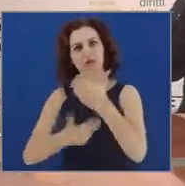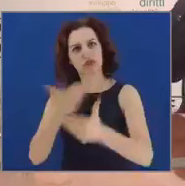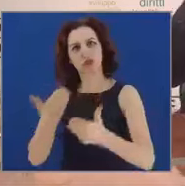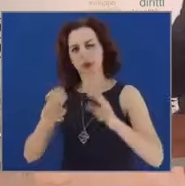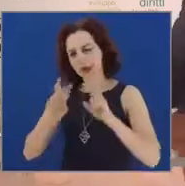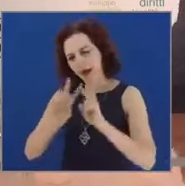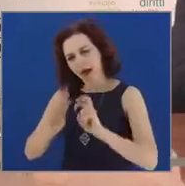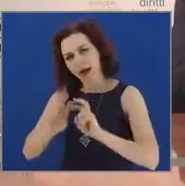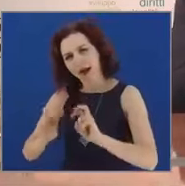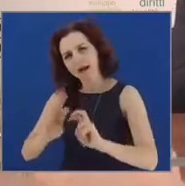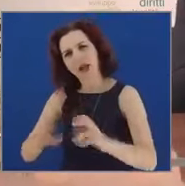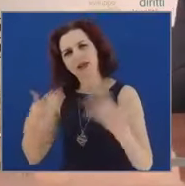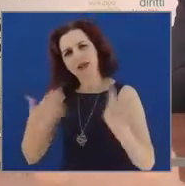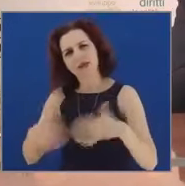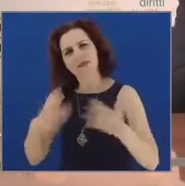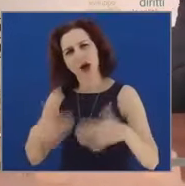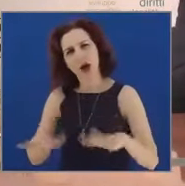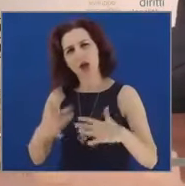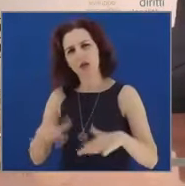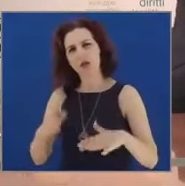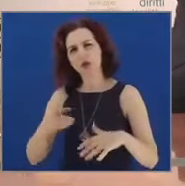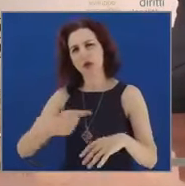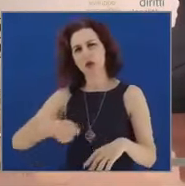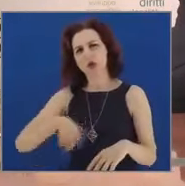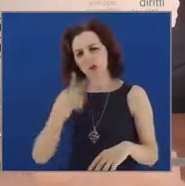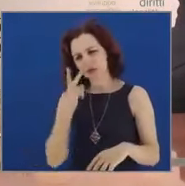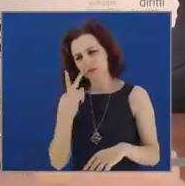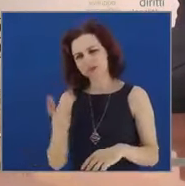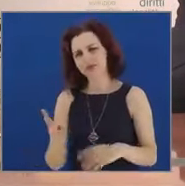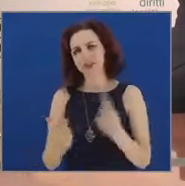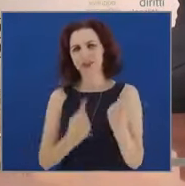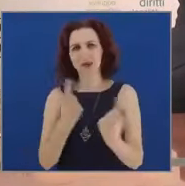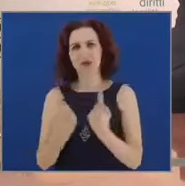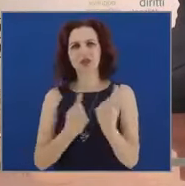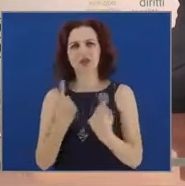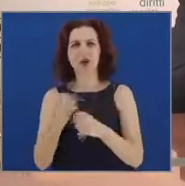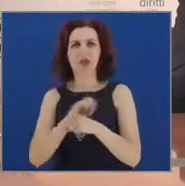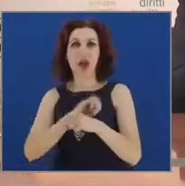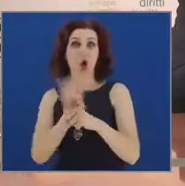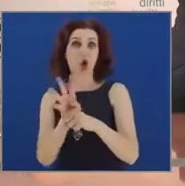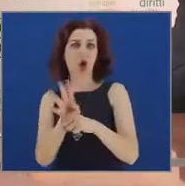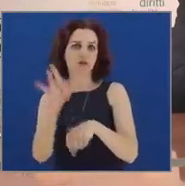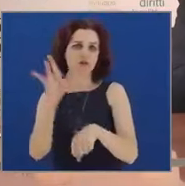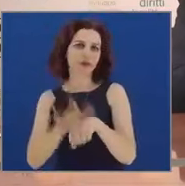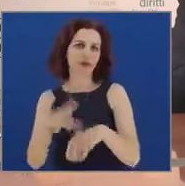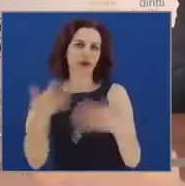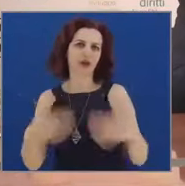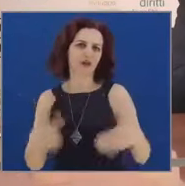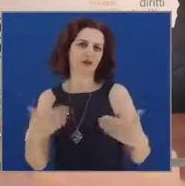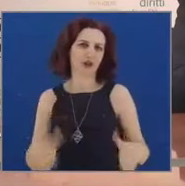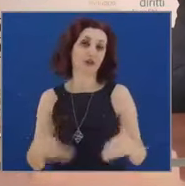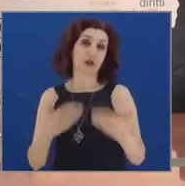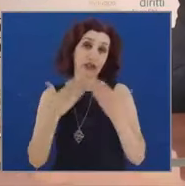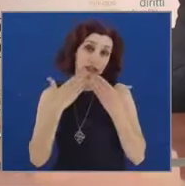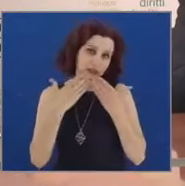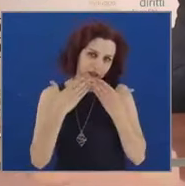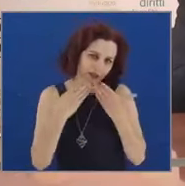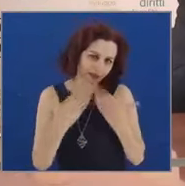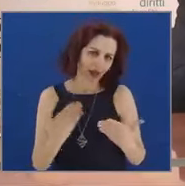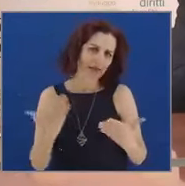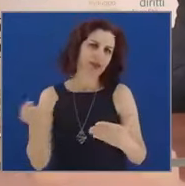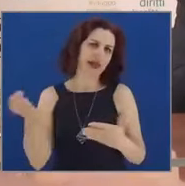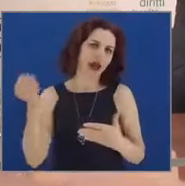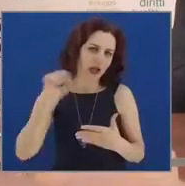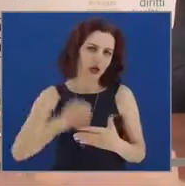vissuto sulla nostra pelle con la vicenda di Covid, per la quale peraltro ringrazio ancora tutti coloro che lavorano sul